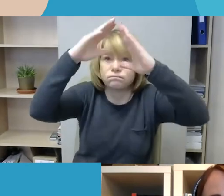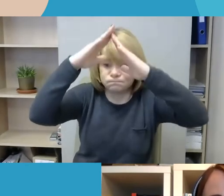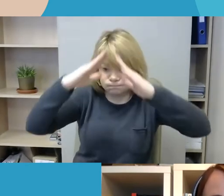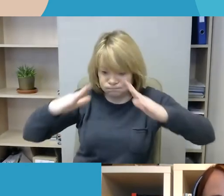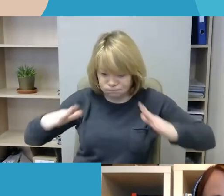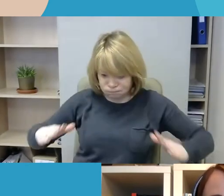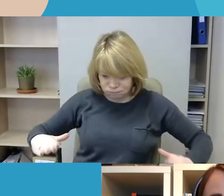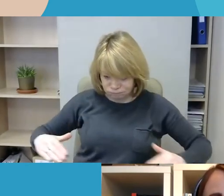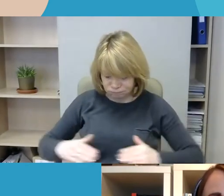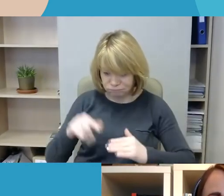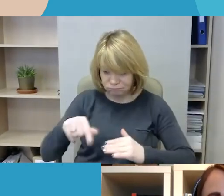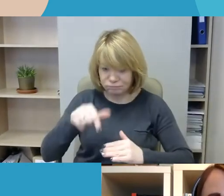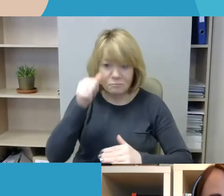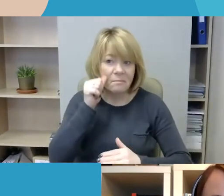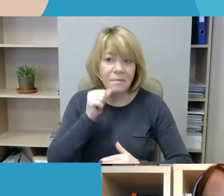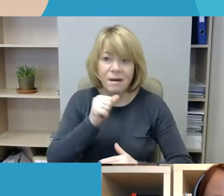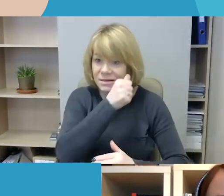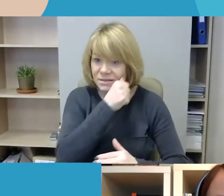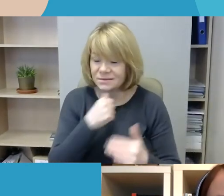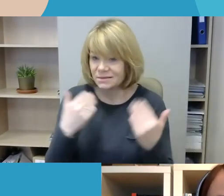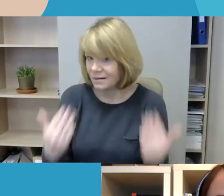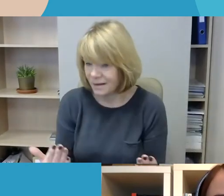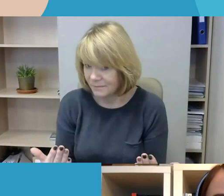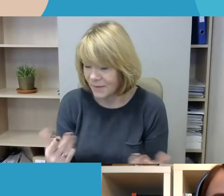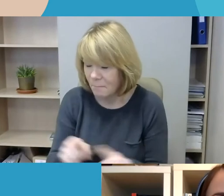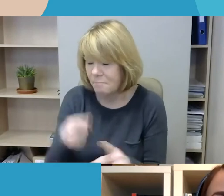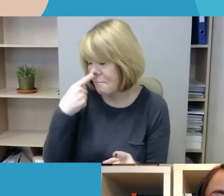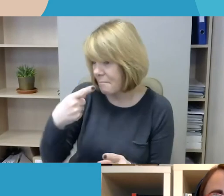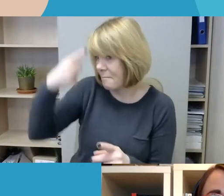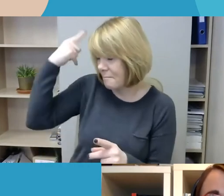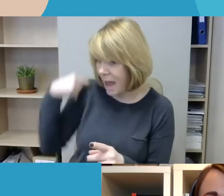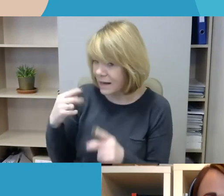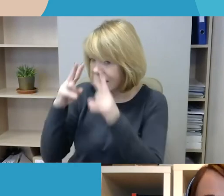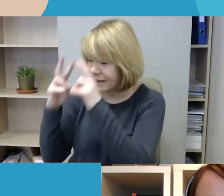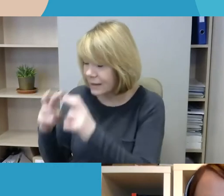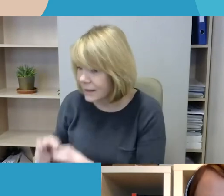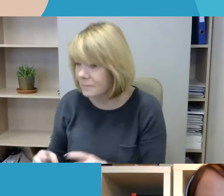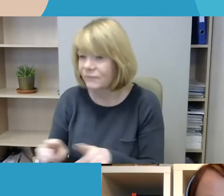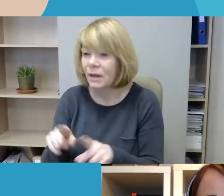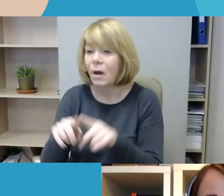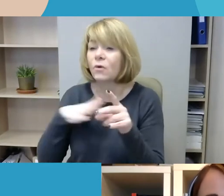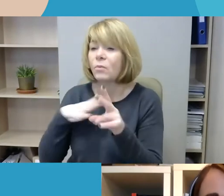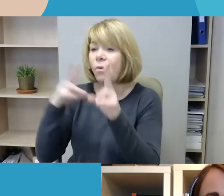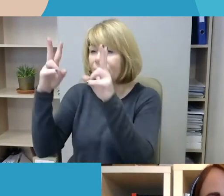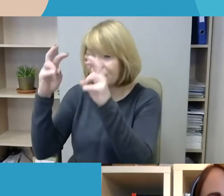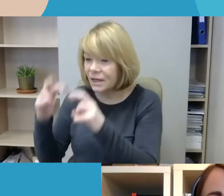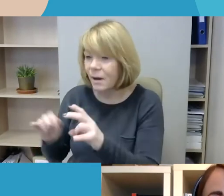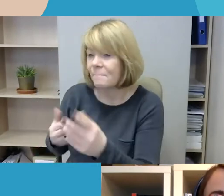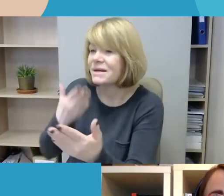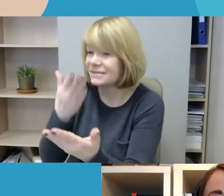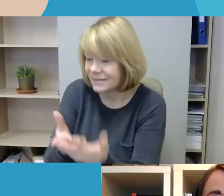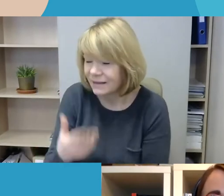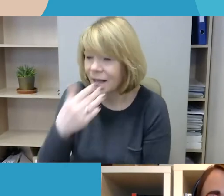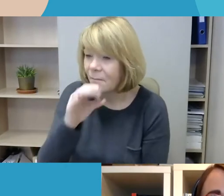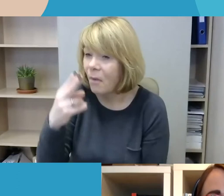teisės augo sistemą. Tiek praėjusiais metais atlikto tyrimo metu, tiek tyrimo metu, kurį pristatė Monika, buvo apklausiami